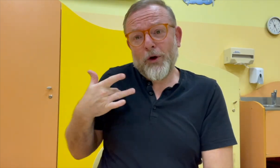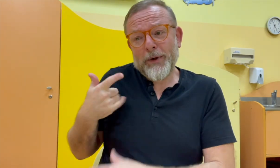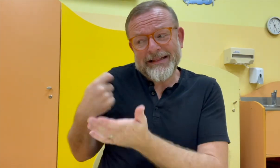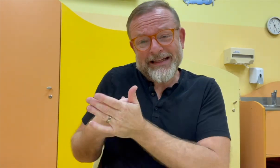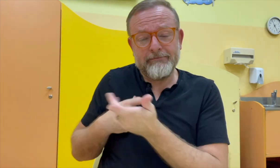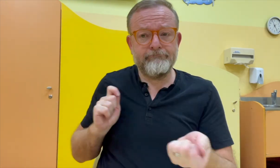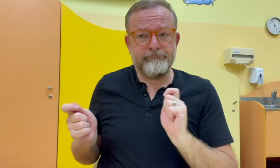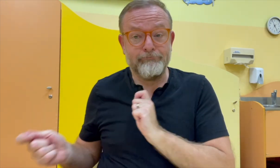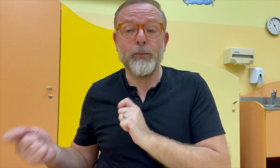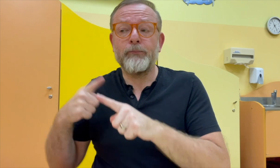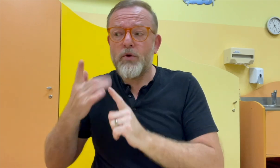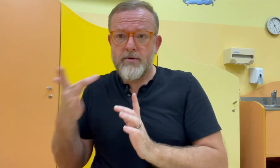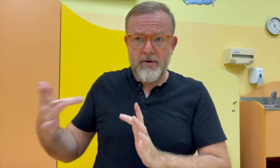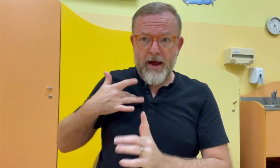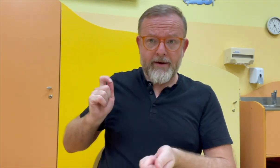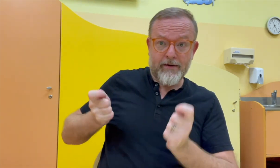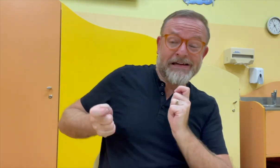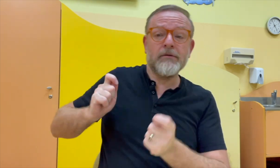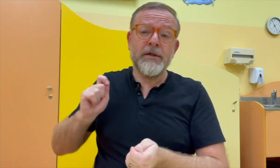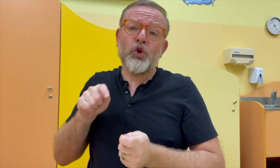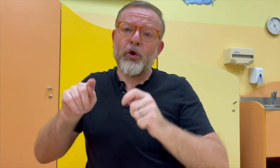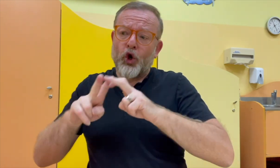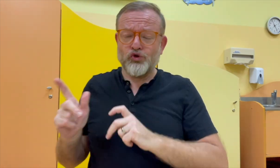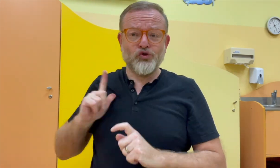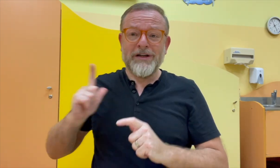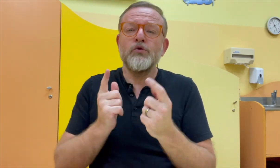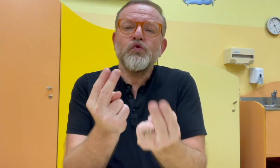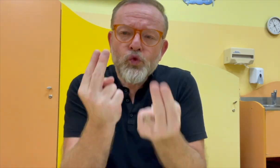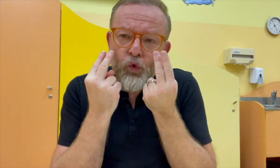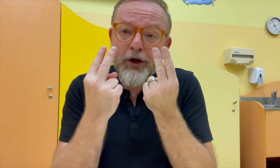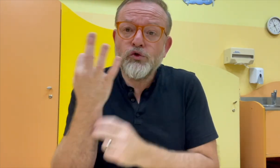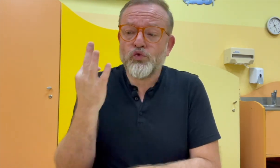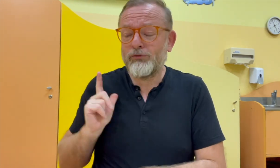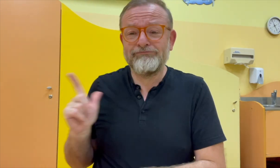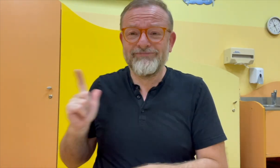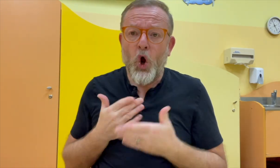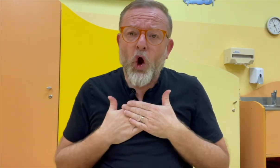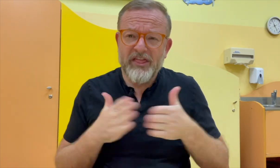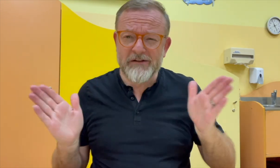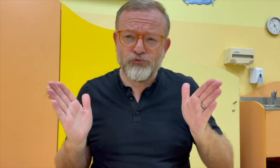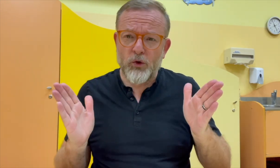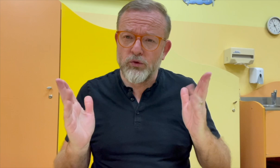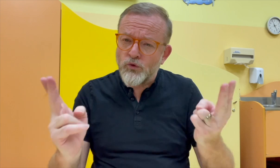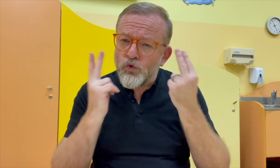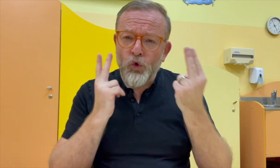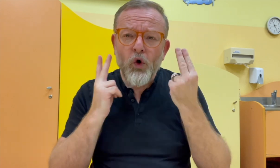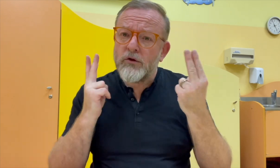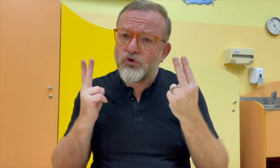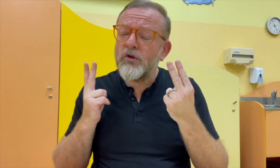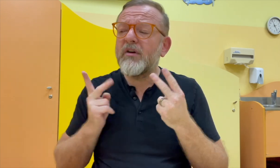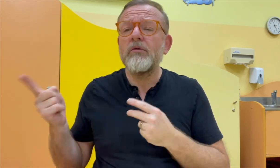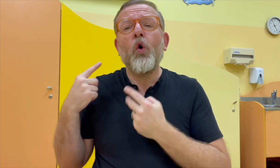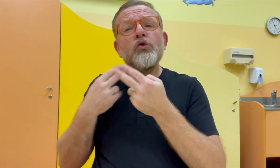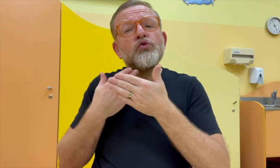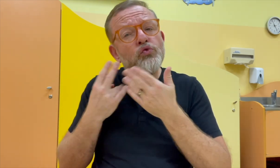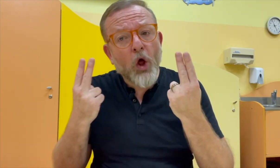A opravdu záleží na člověku, na té spolupráce a jde to vždycky vyřešit. Ale důležitá je